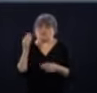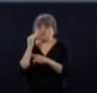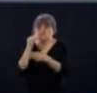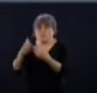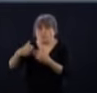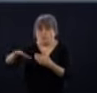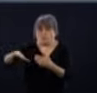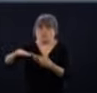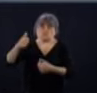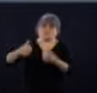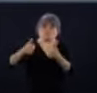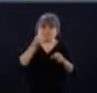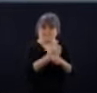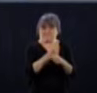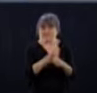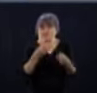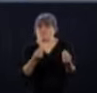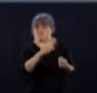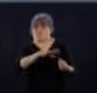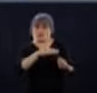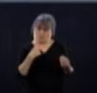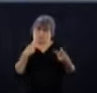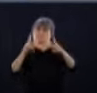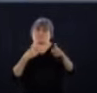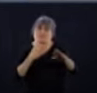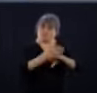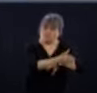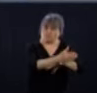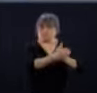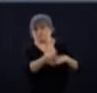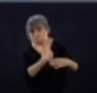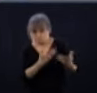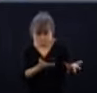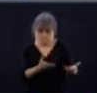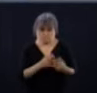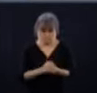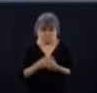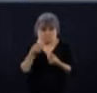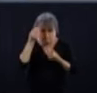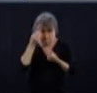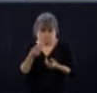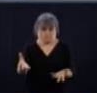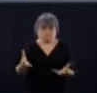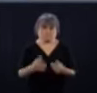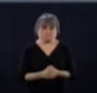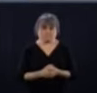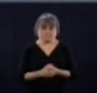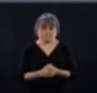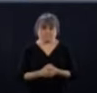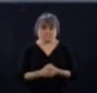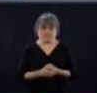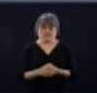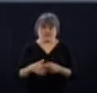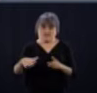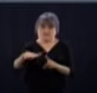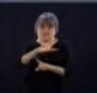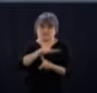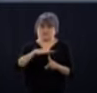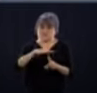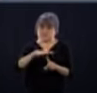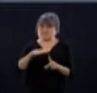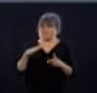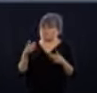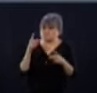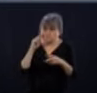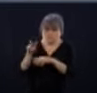soit à nouveau permis de fréquenter. Donc, on va continuer d'évaluer la situation comme je l'ai dit, mais le mot-clé,